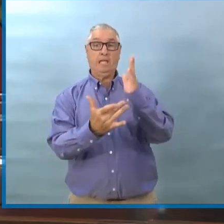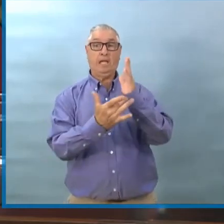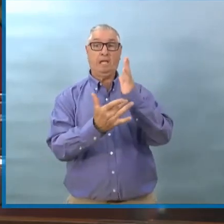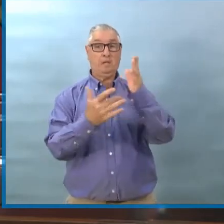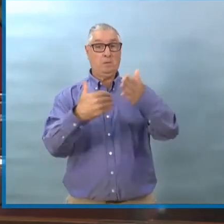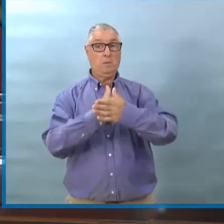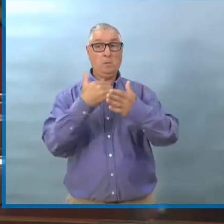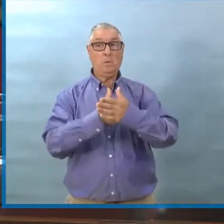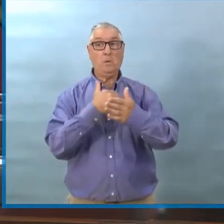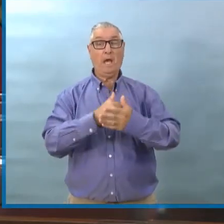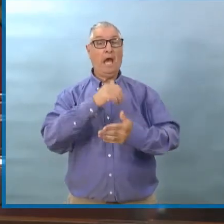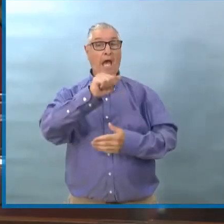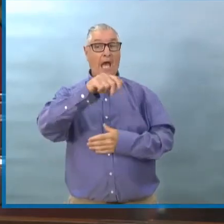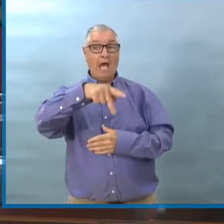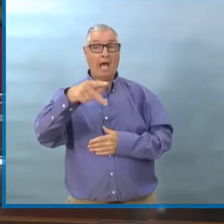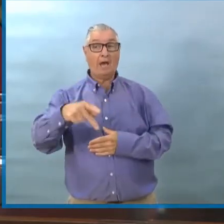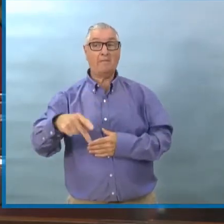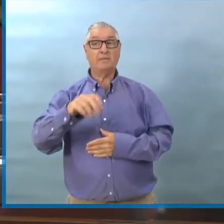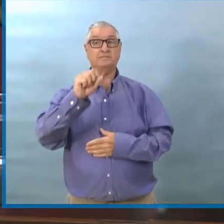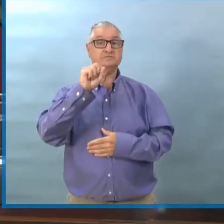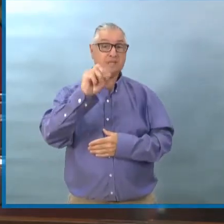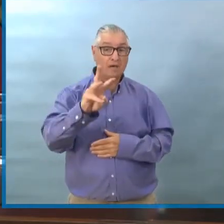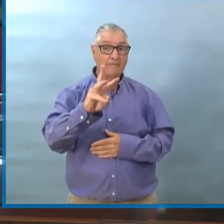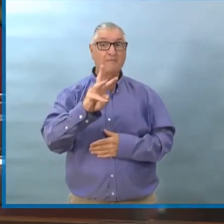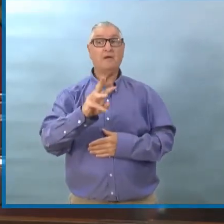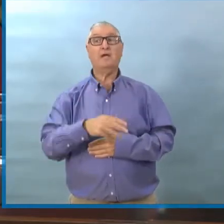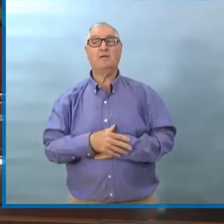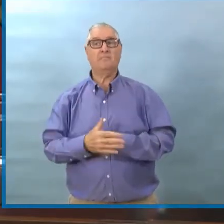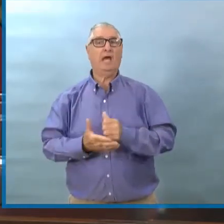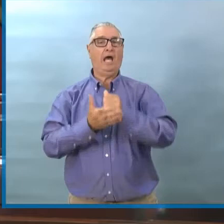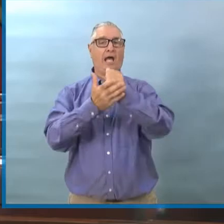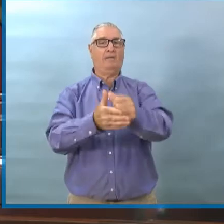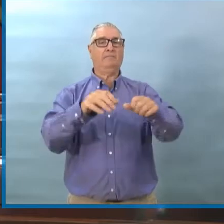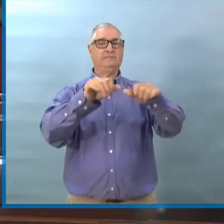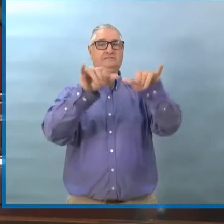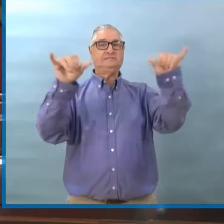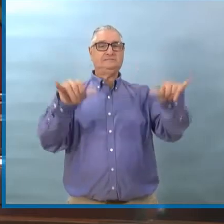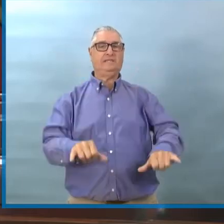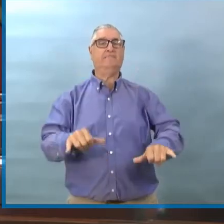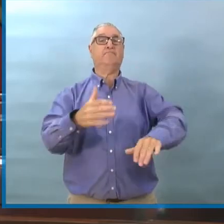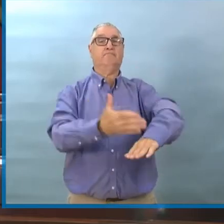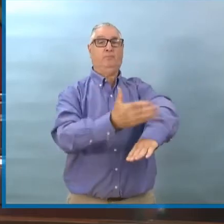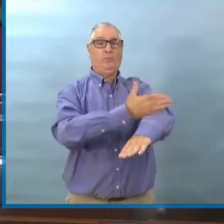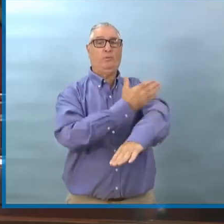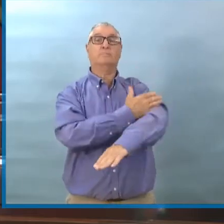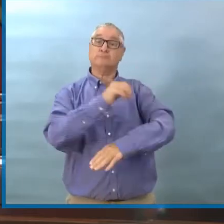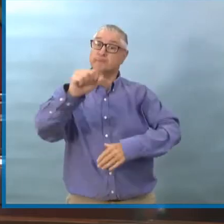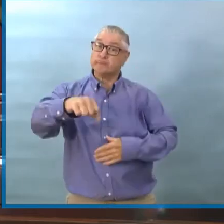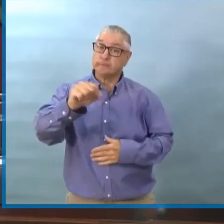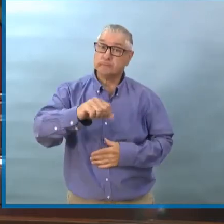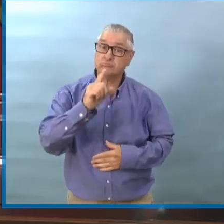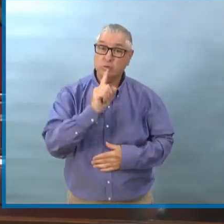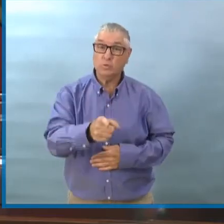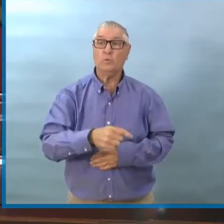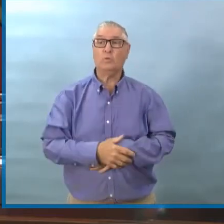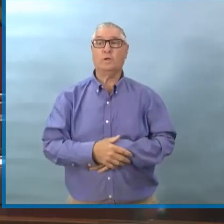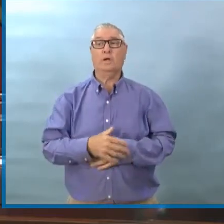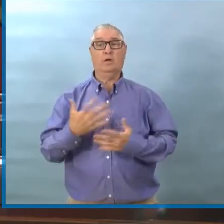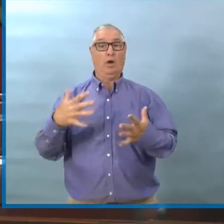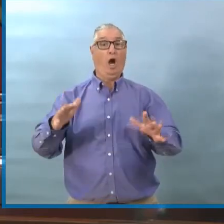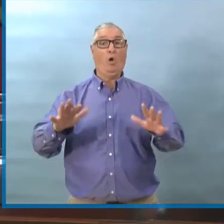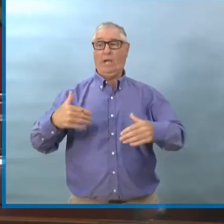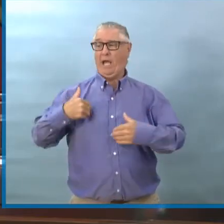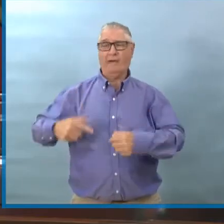Donc ces approches technologiques, ces applications peuvent faciliter une partie de ce suivi. mais ça serait en addition,